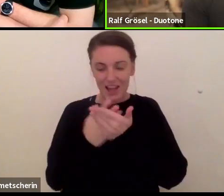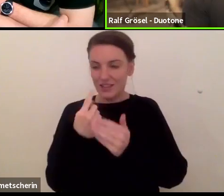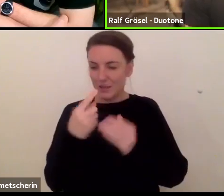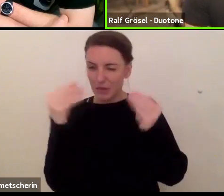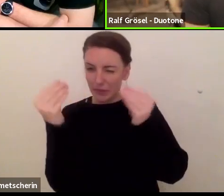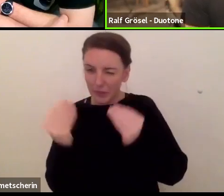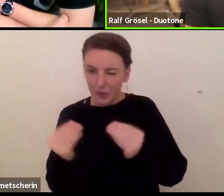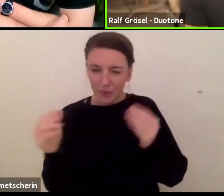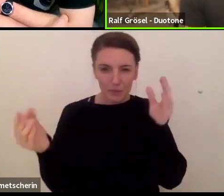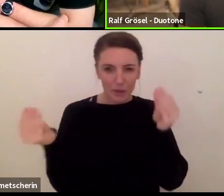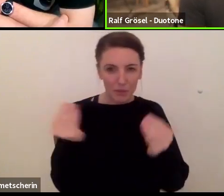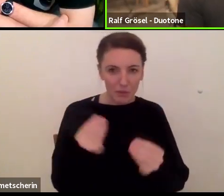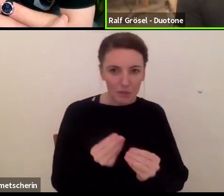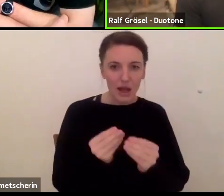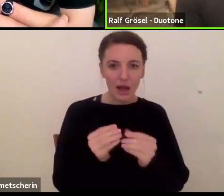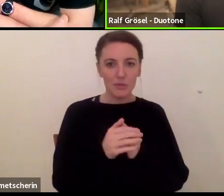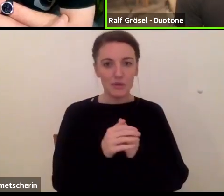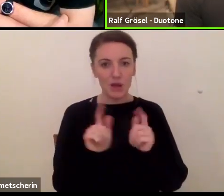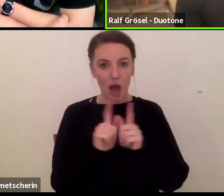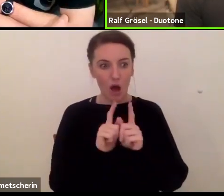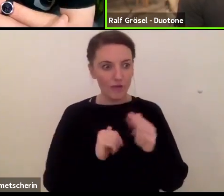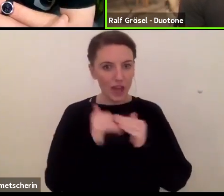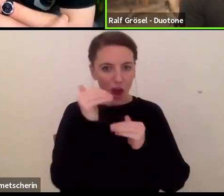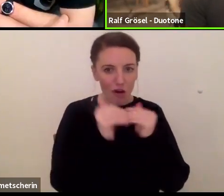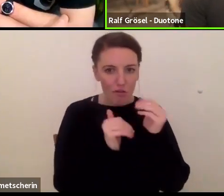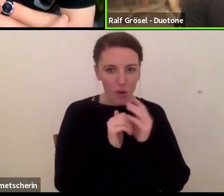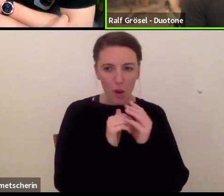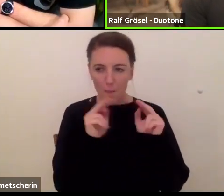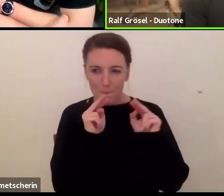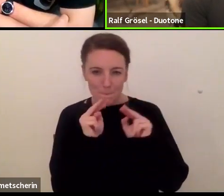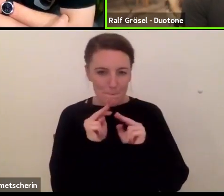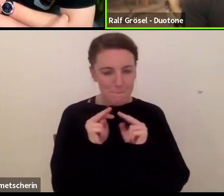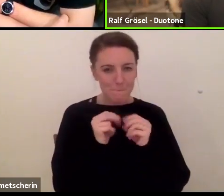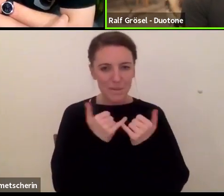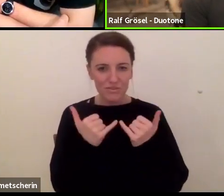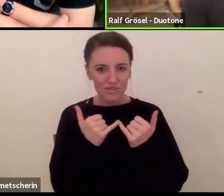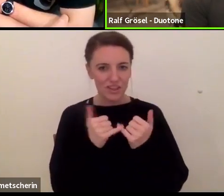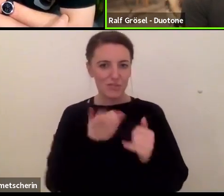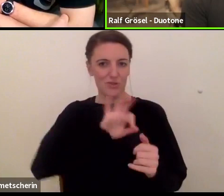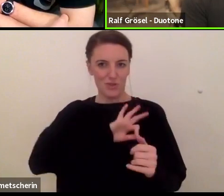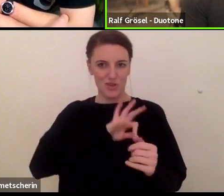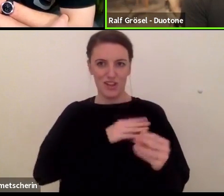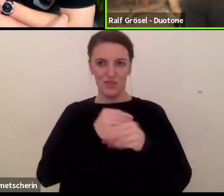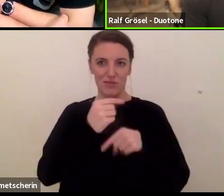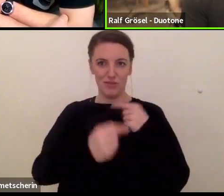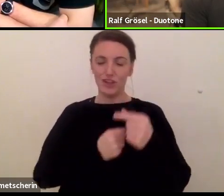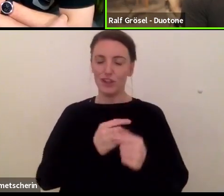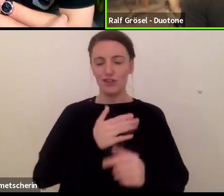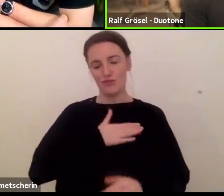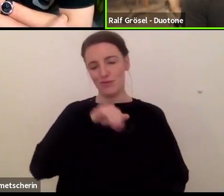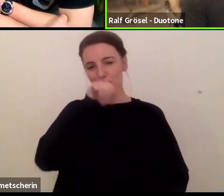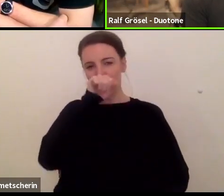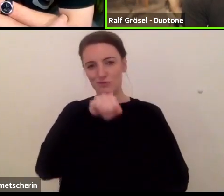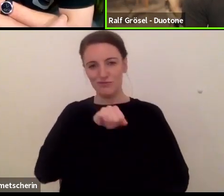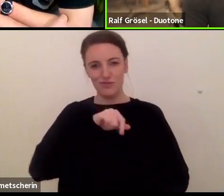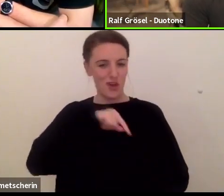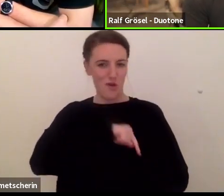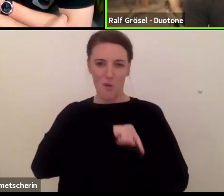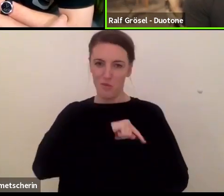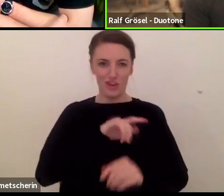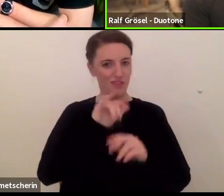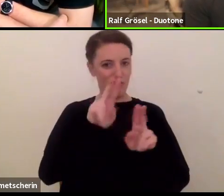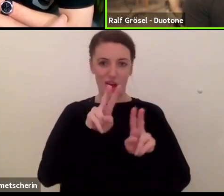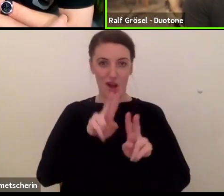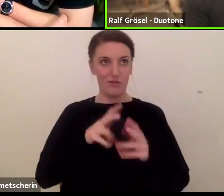Fahrwerks-Setup dann im Grunde genommen mit meinen Kollegen zusammen zu entwickeln. Das ist, das ist mega. Also das ist